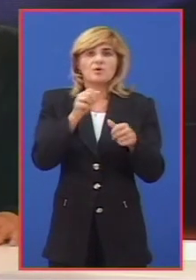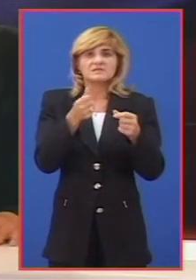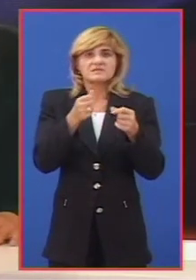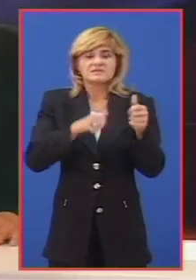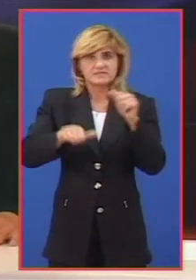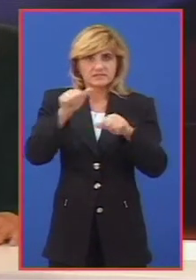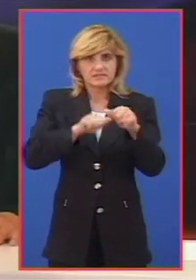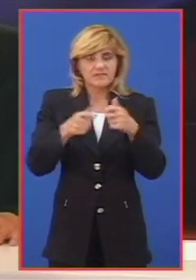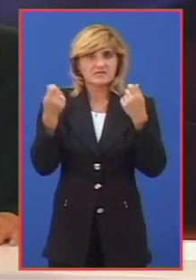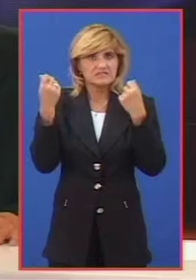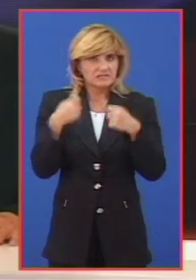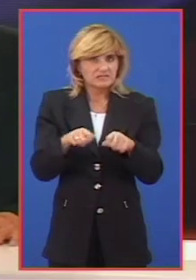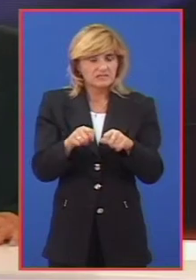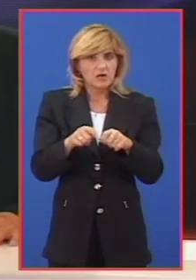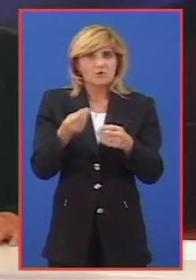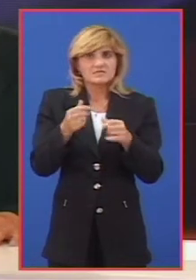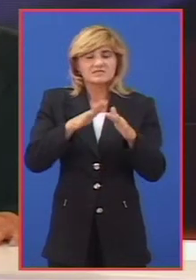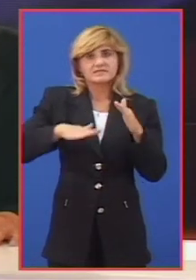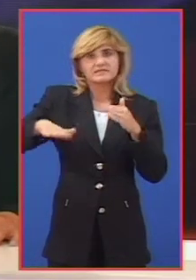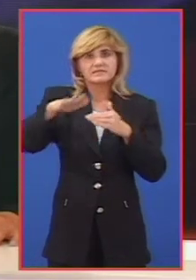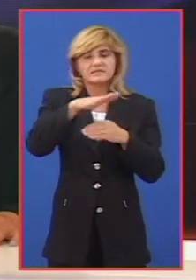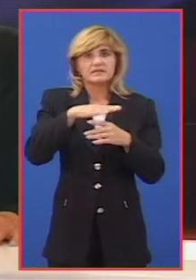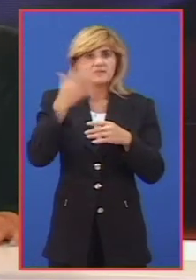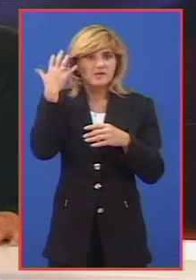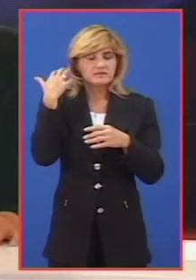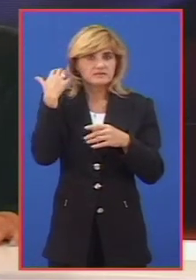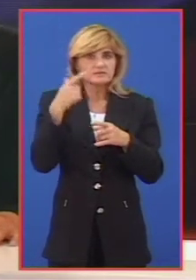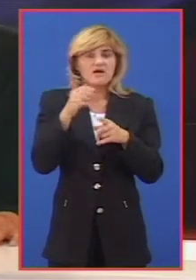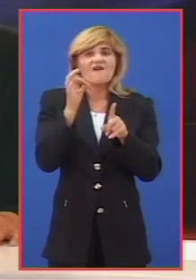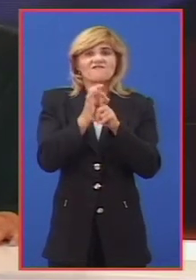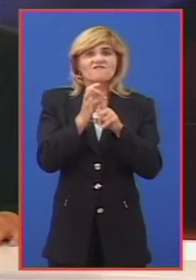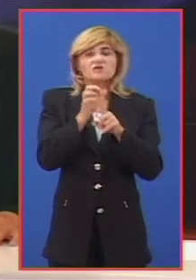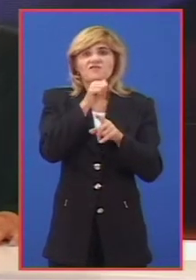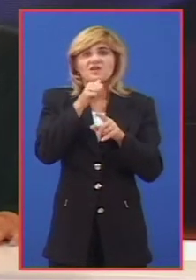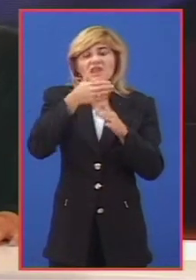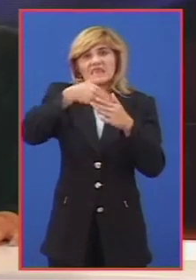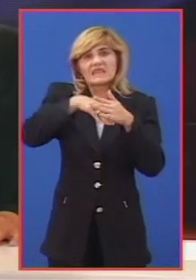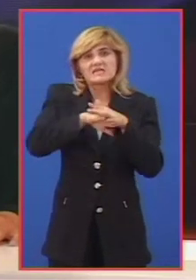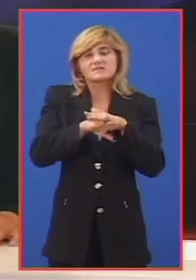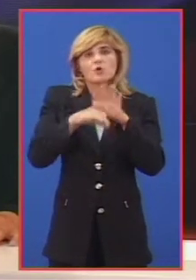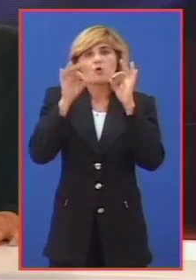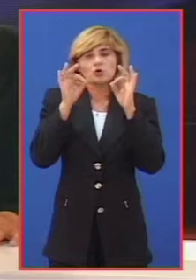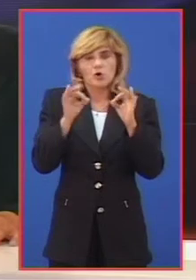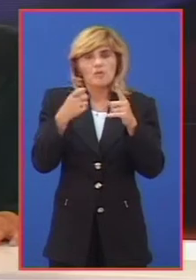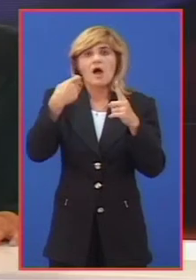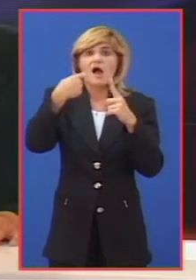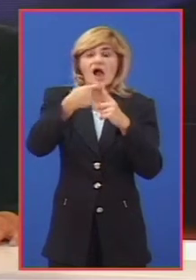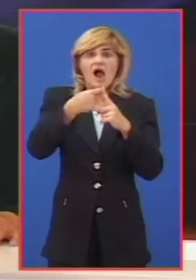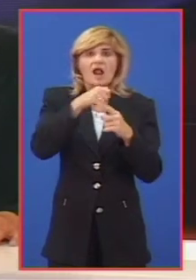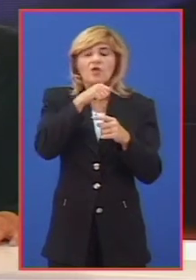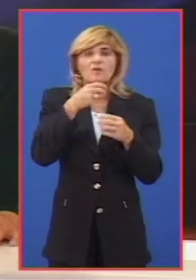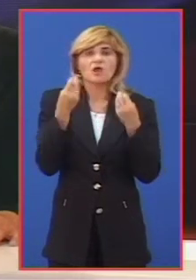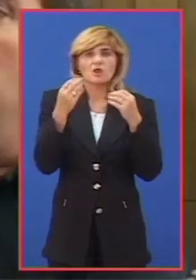uzoraka zaključeno je da je na ratarskim površinama sadržaj fosfora nešto ispod optimalnog, a kalijum je na